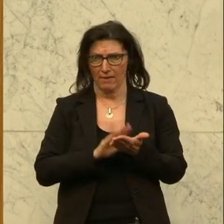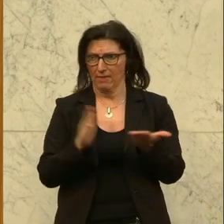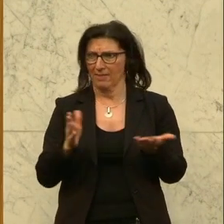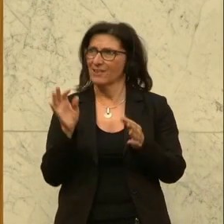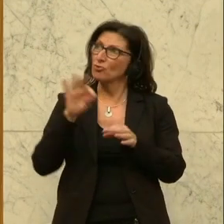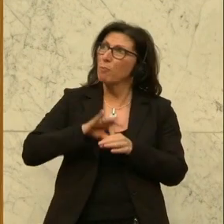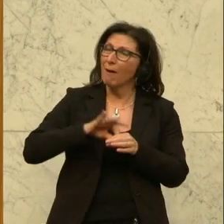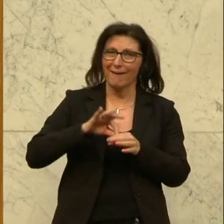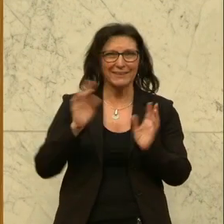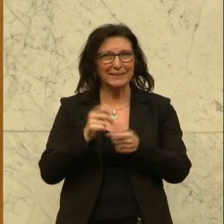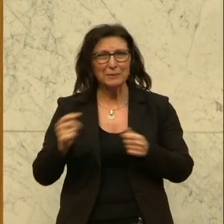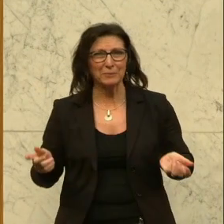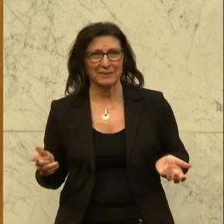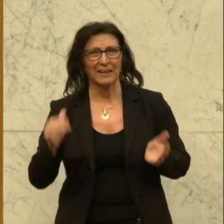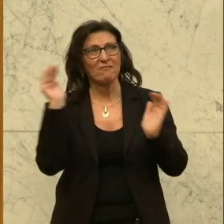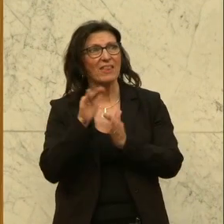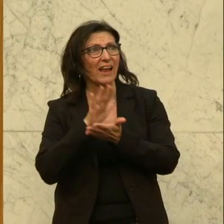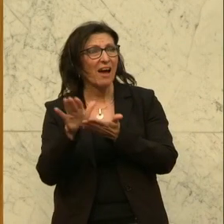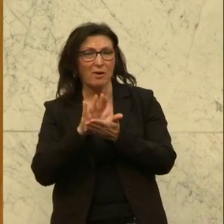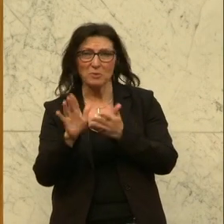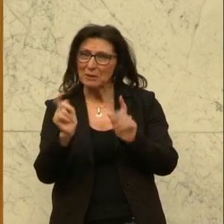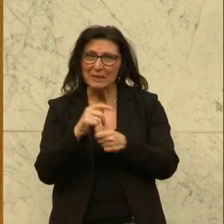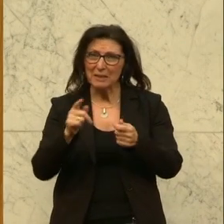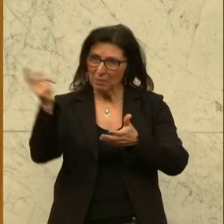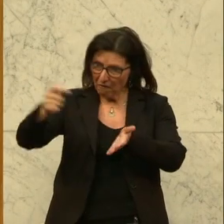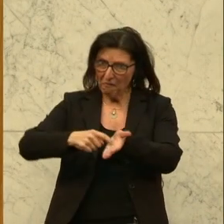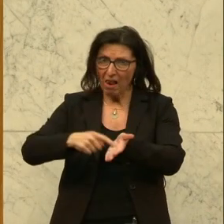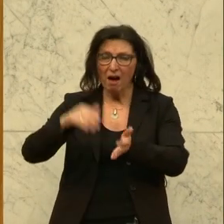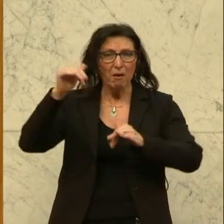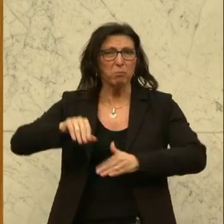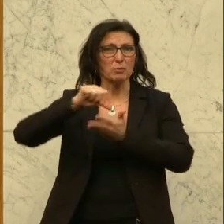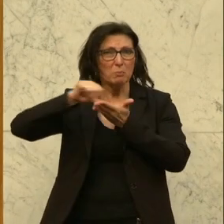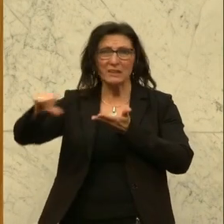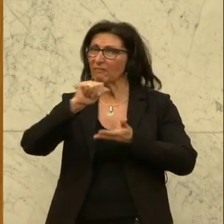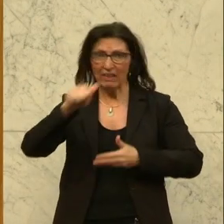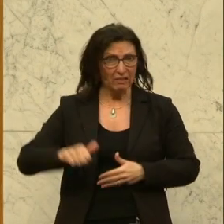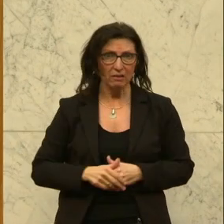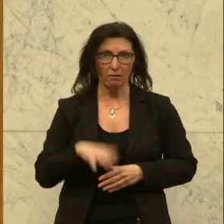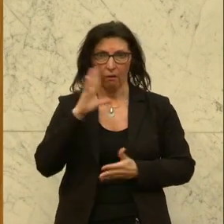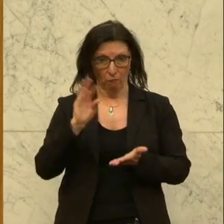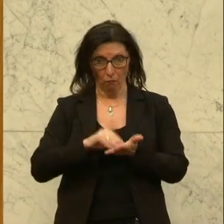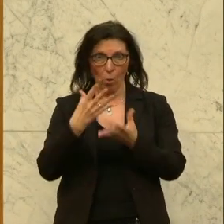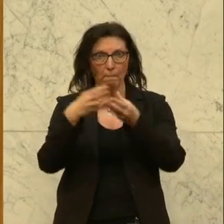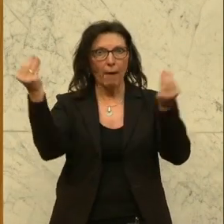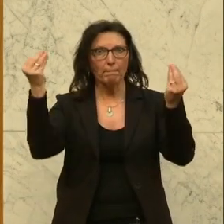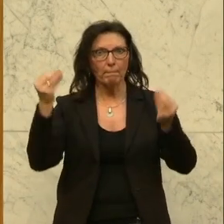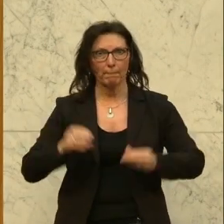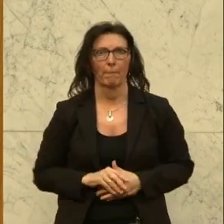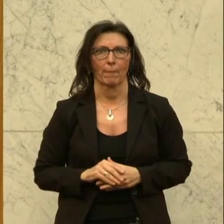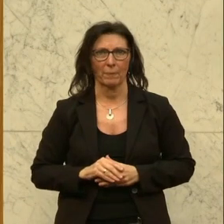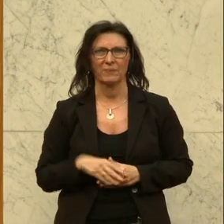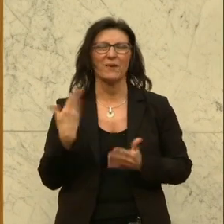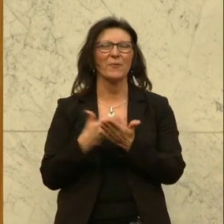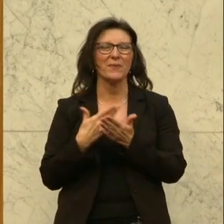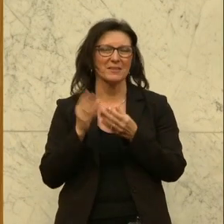sparen, da kann ich nicht weniger ausgeben. Ich muss das zahlen, was verlangt wird, weil sonst verliere ich die Wohnung. Deshalb ist dieses Problem so